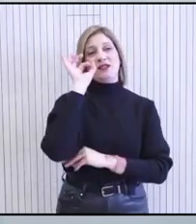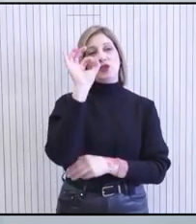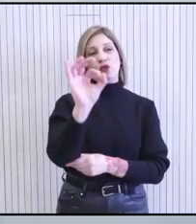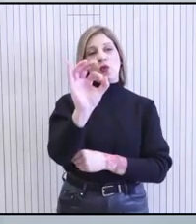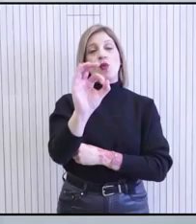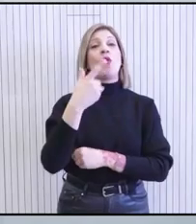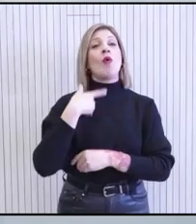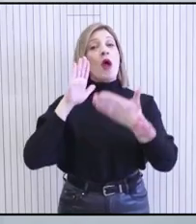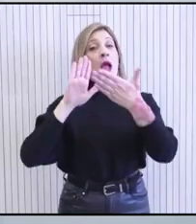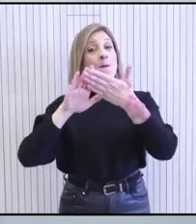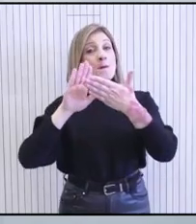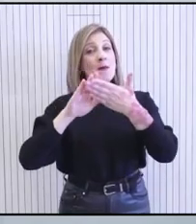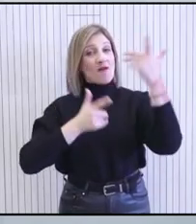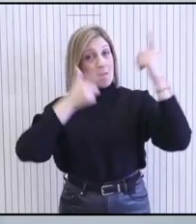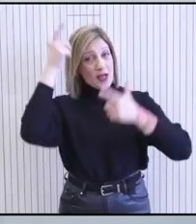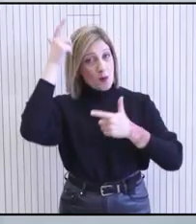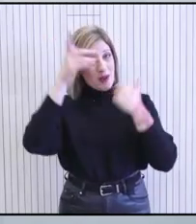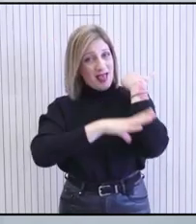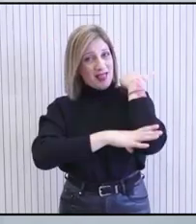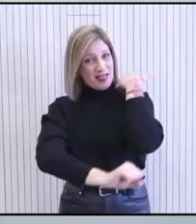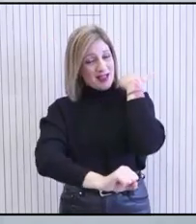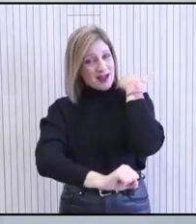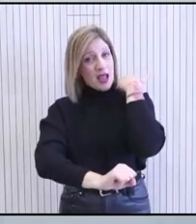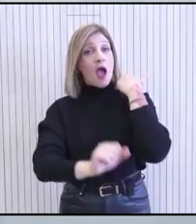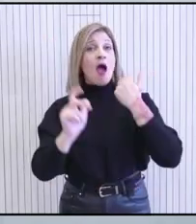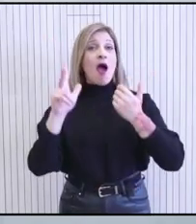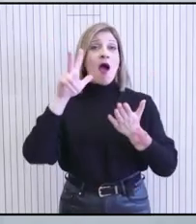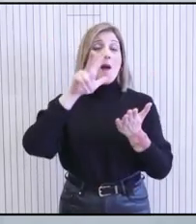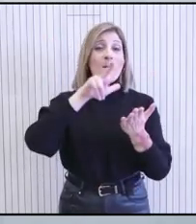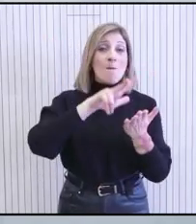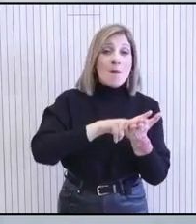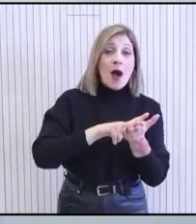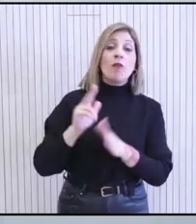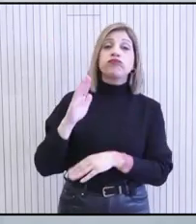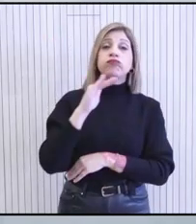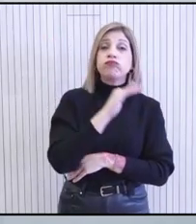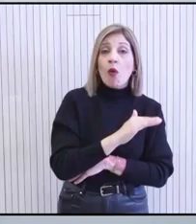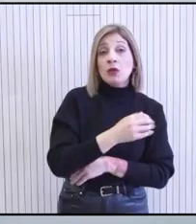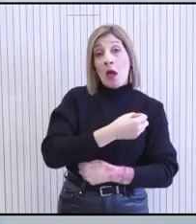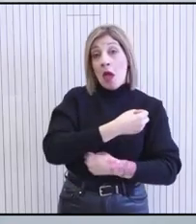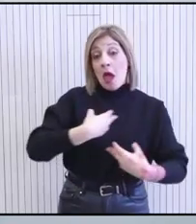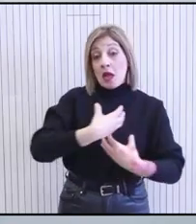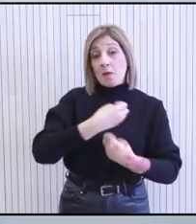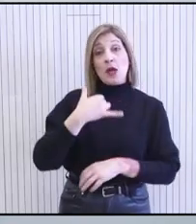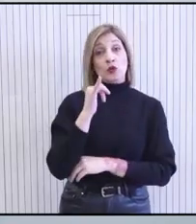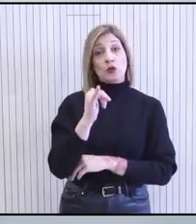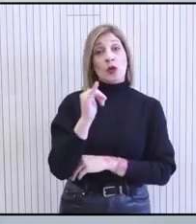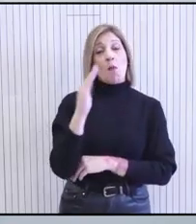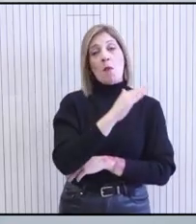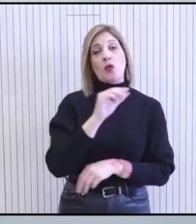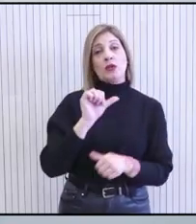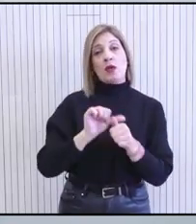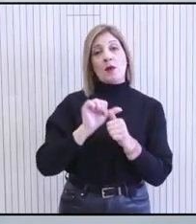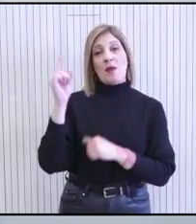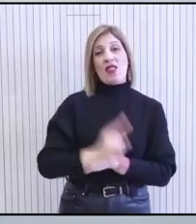Είμαστε σε επαφή με την Γενική Γραμματέα των ΗΕ, δεν έχει ακόμα καθοριστεί ή δεν έχουμε ενημερωθεί, αν θέλετε, για τις καθορισμένες ημερομηνίες της